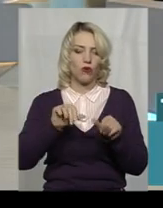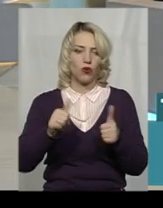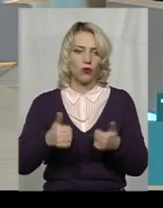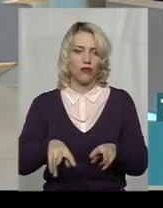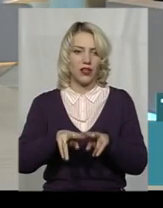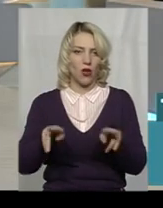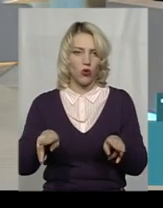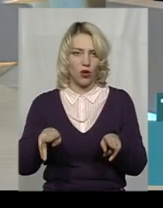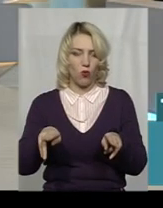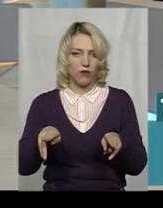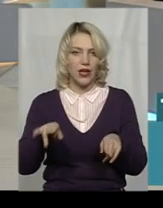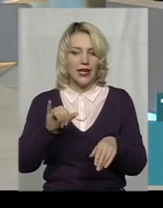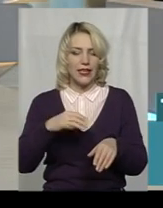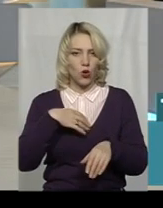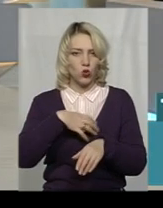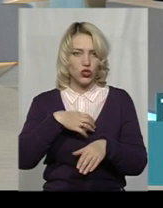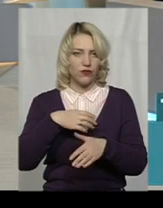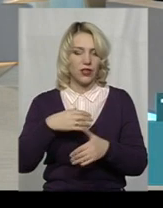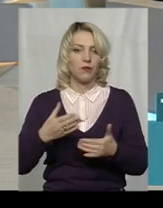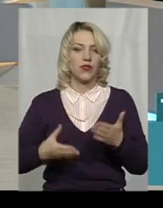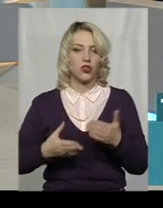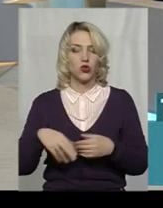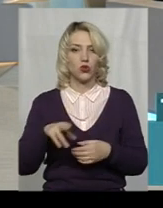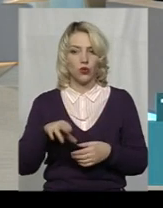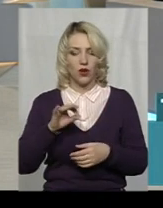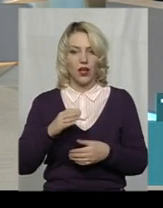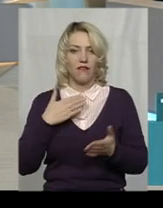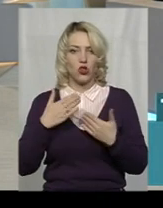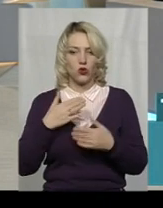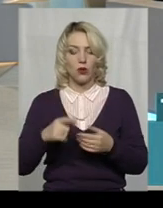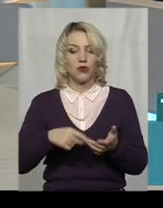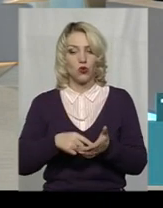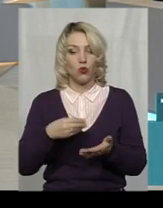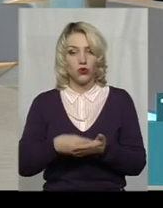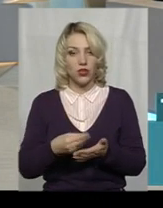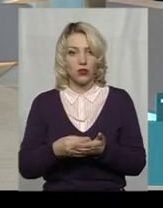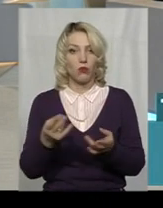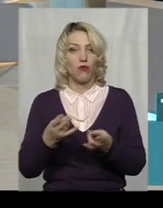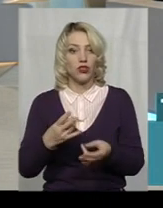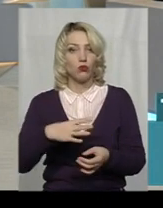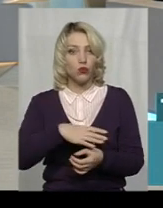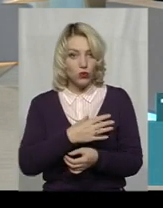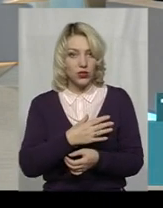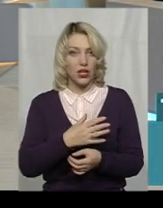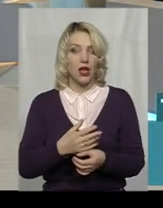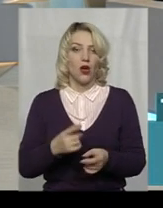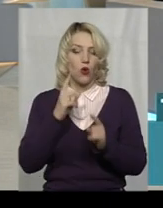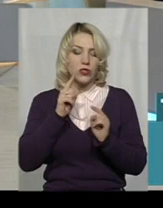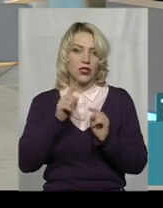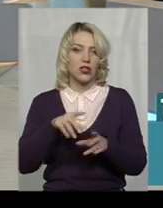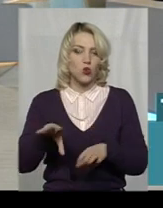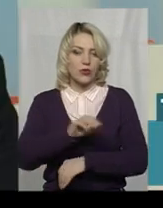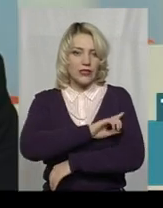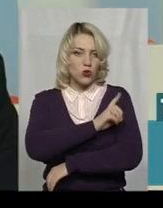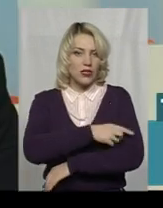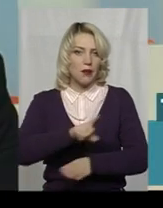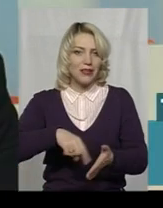одинакові. І ключовим, якраз, якщо відносно міського бюджету, має бути концентрація усіх зусиль